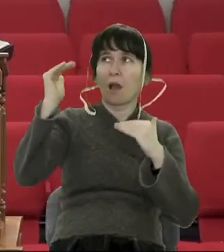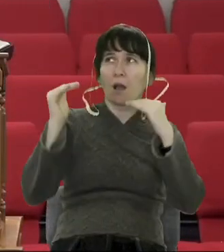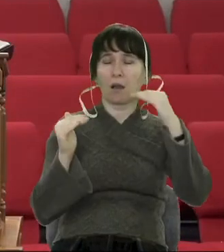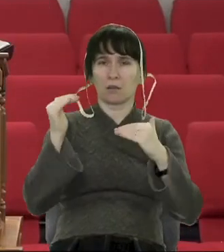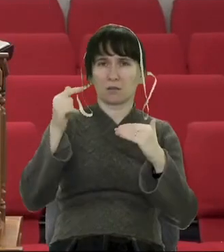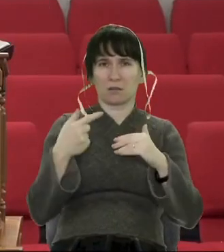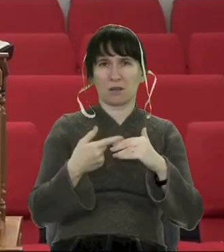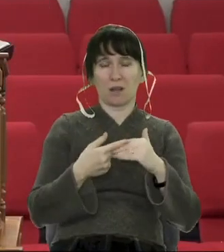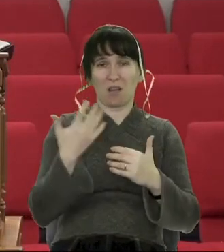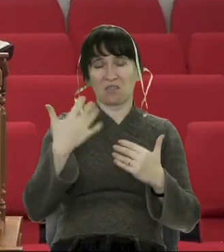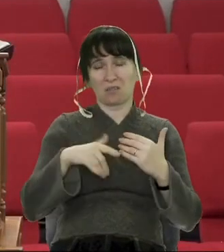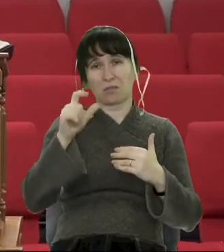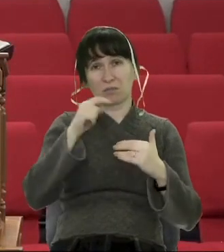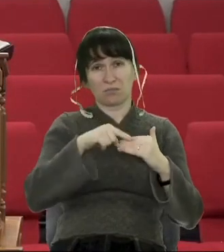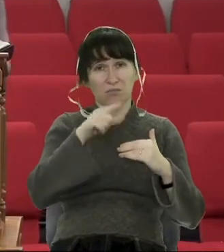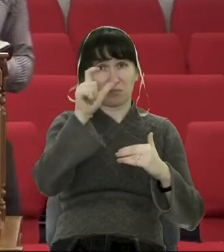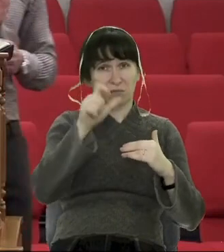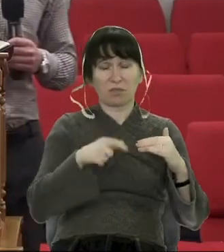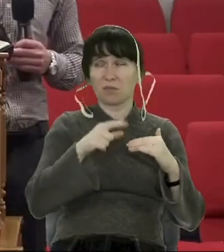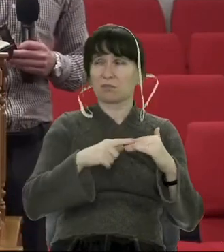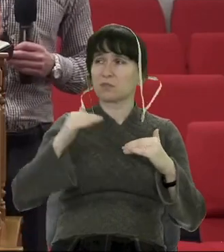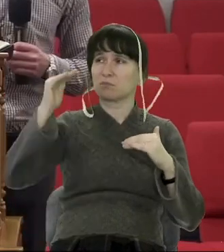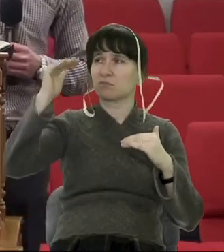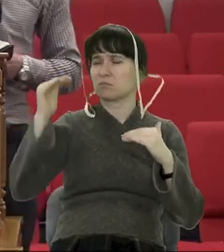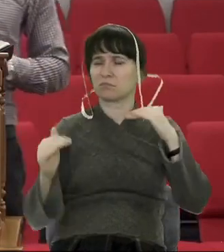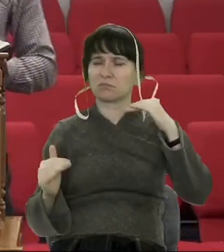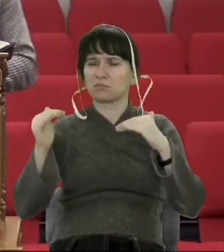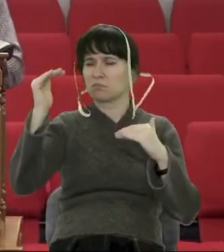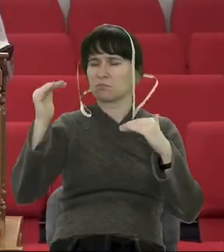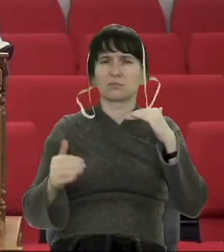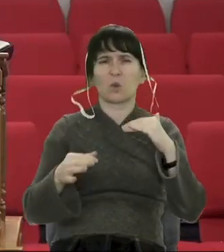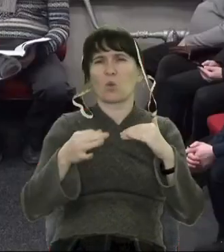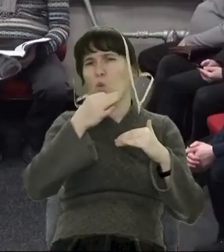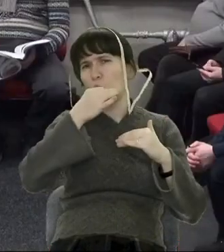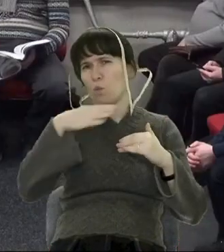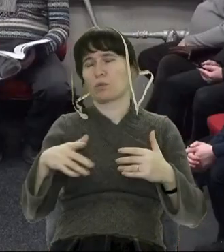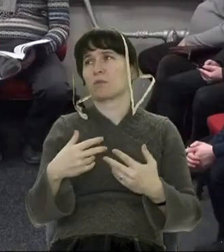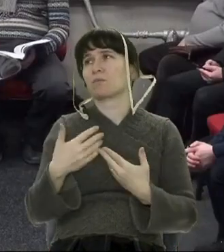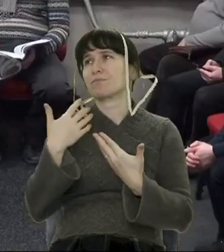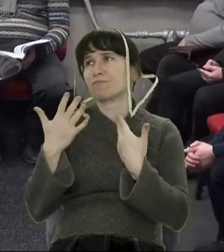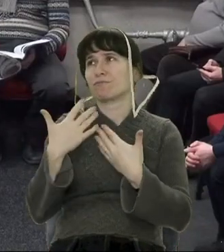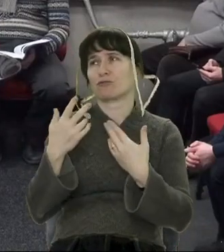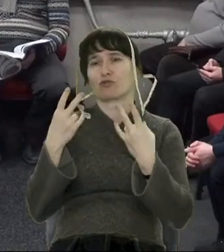іншими-іншими такими речами, то вона просто зовсім міняється відразу в поведінці.